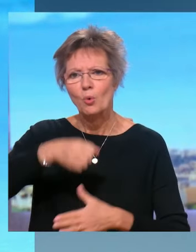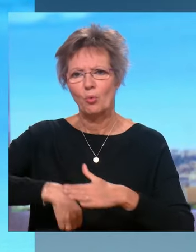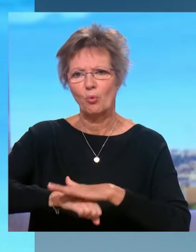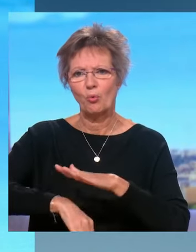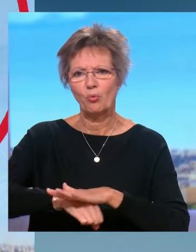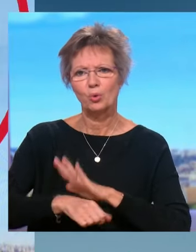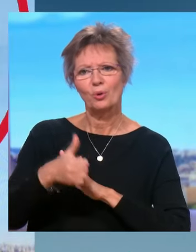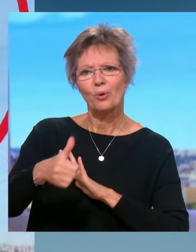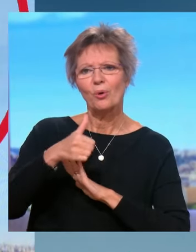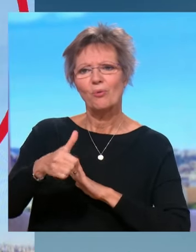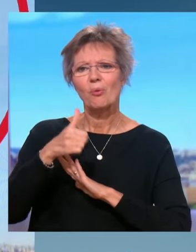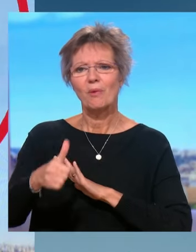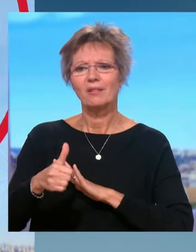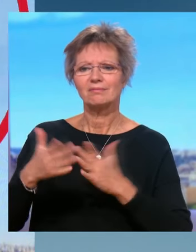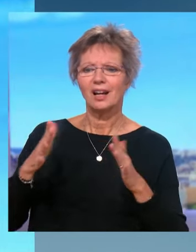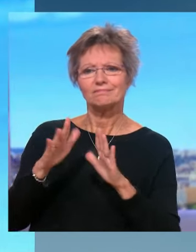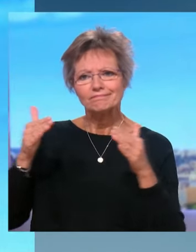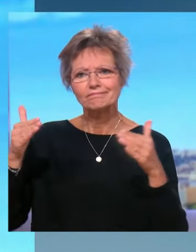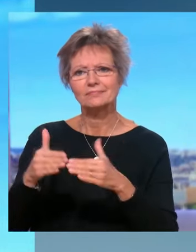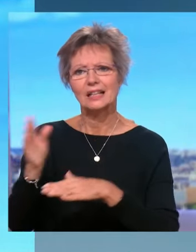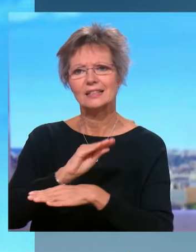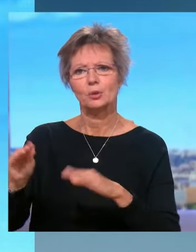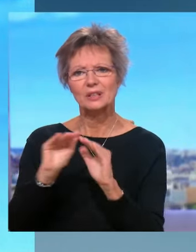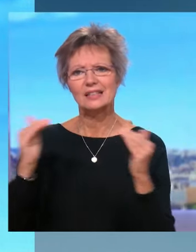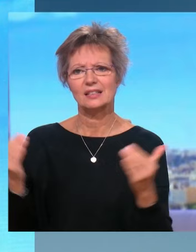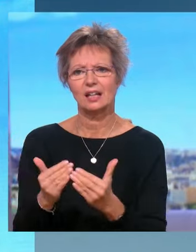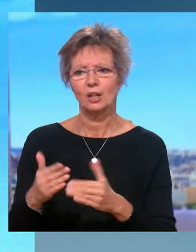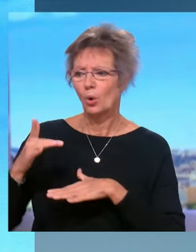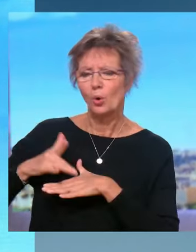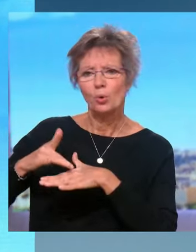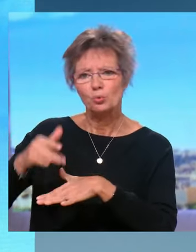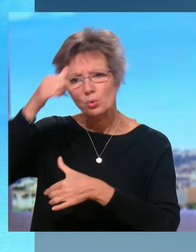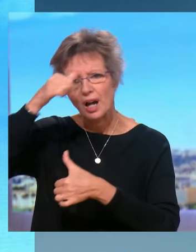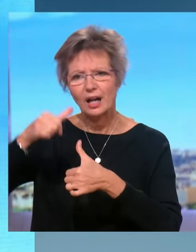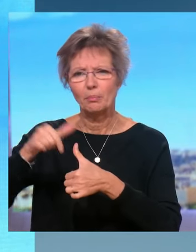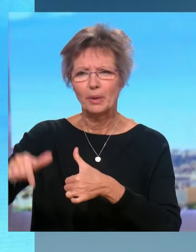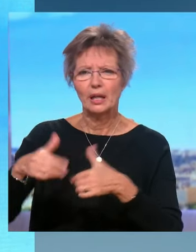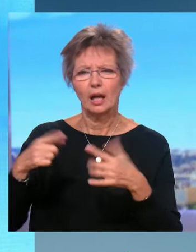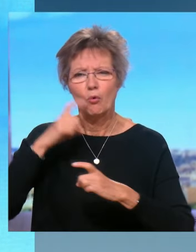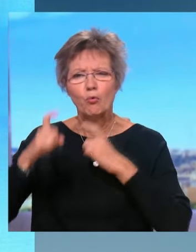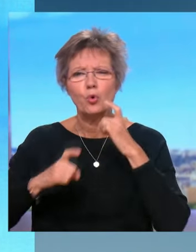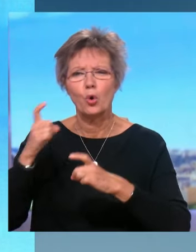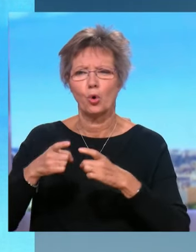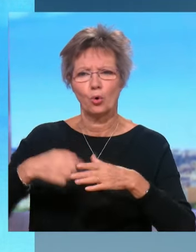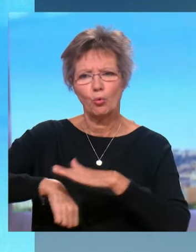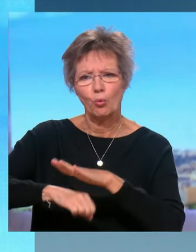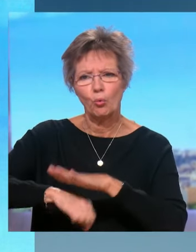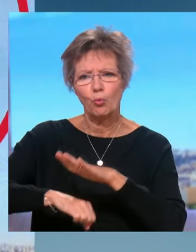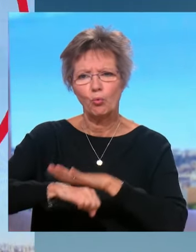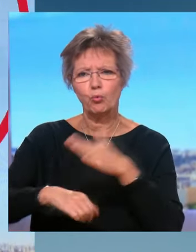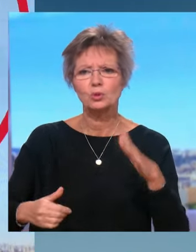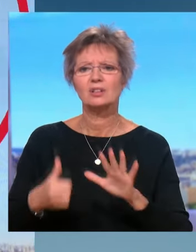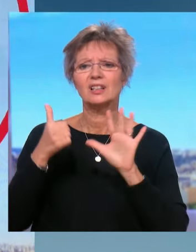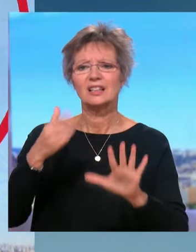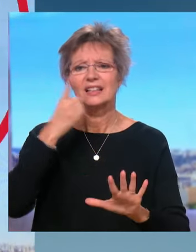rapporteur d'une mission sur la sécurité dans les stades. a vu de nombreux actes de violence, malheureusement, depuis le début de cette saison. Le 6